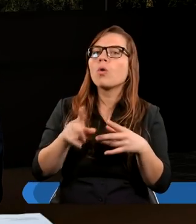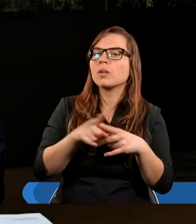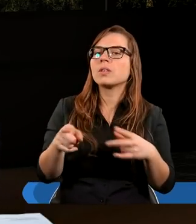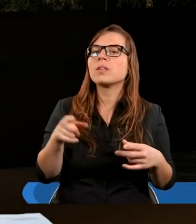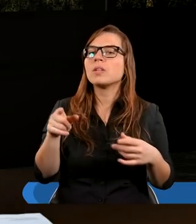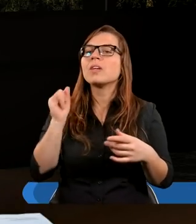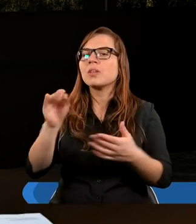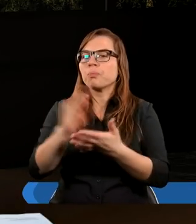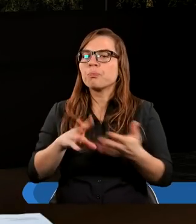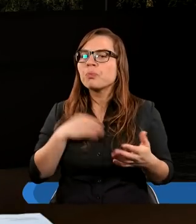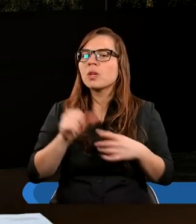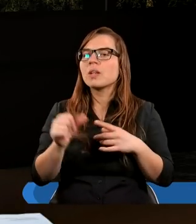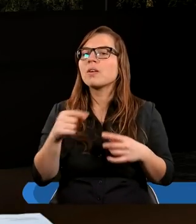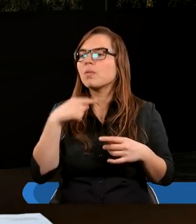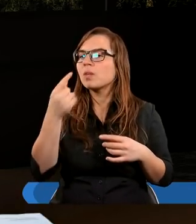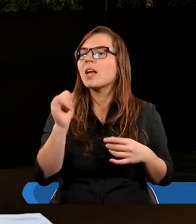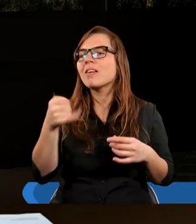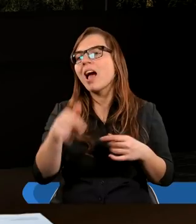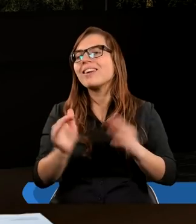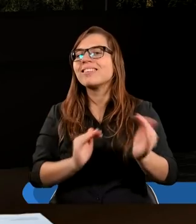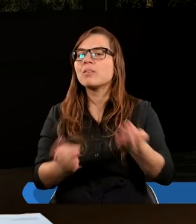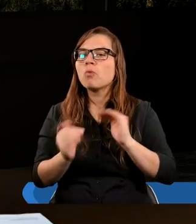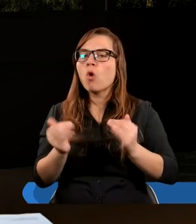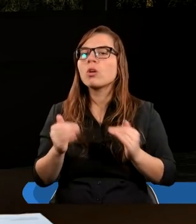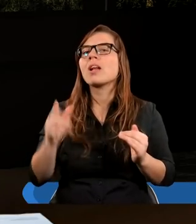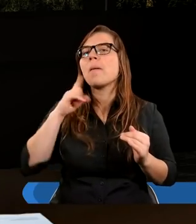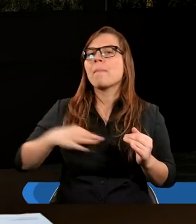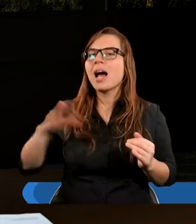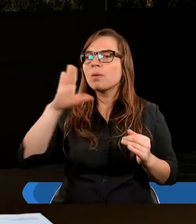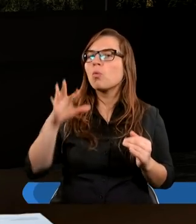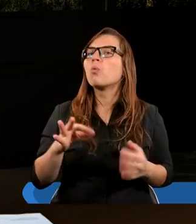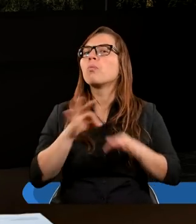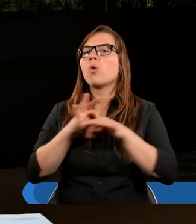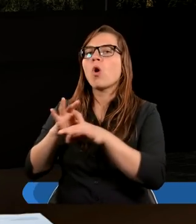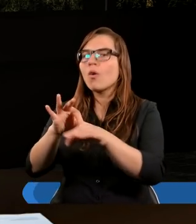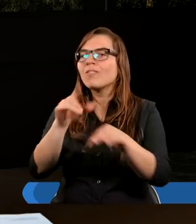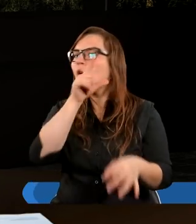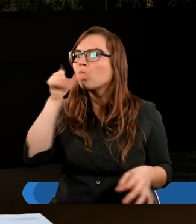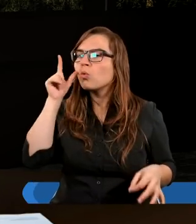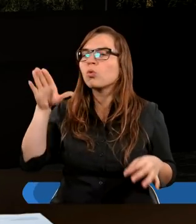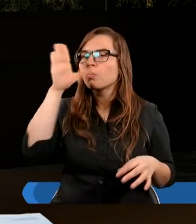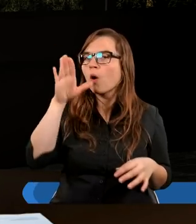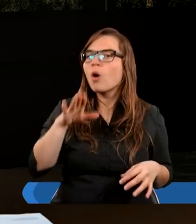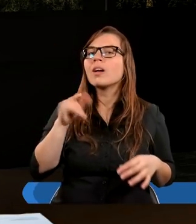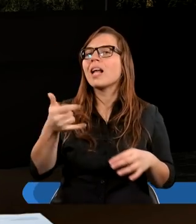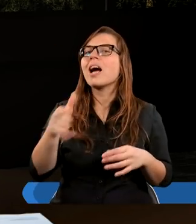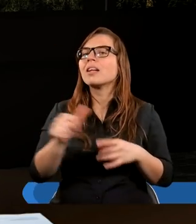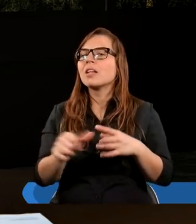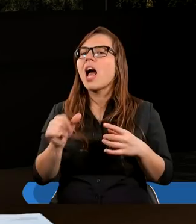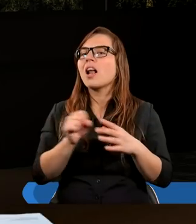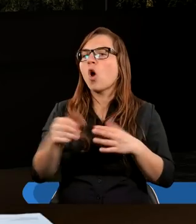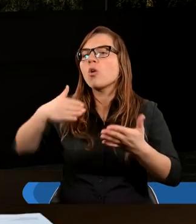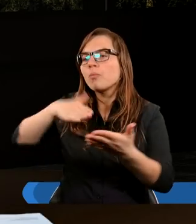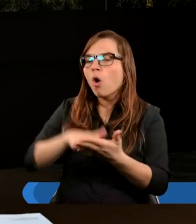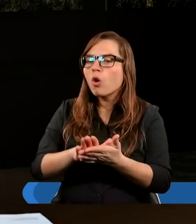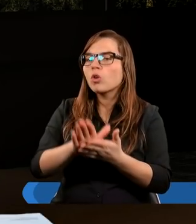Piśmie Świętym i na tym, w jaki sposób Pan Bóg prowadził lud Boży, inaczej mówiąc tak samo ten dom od początku